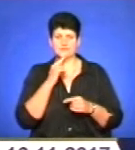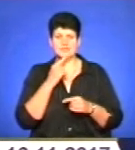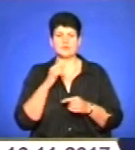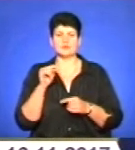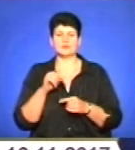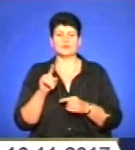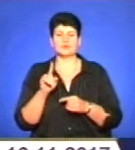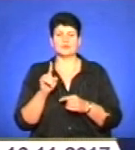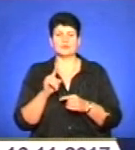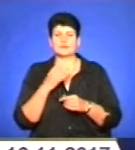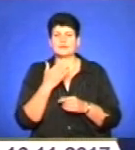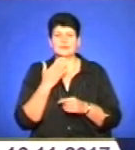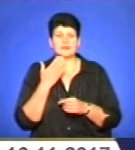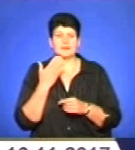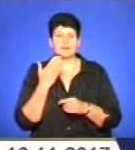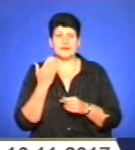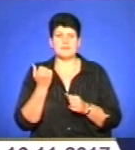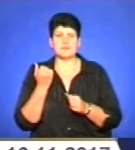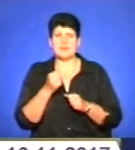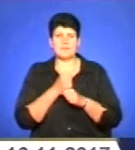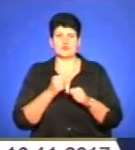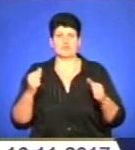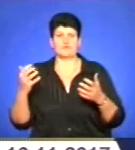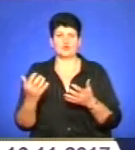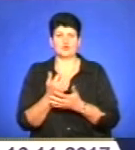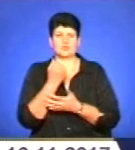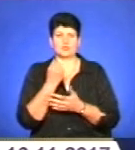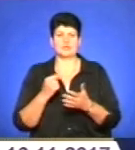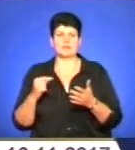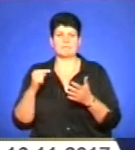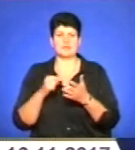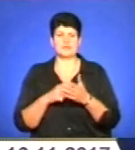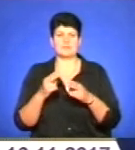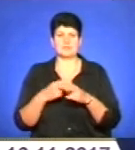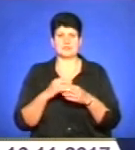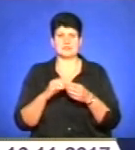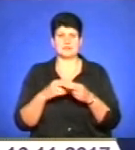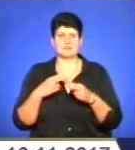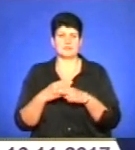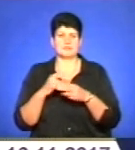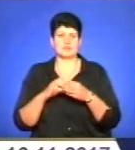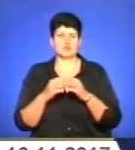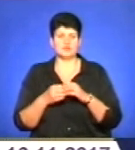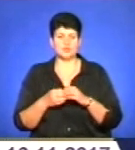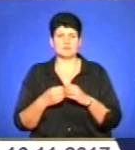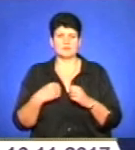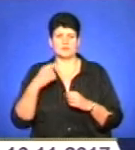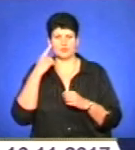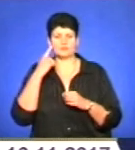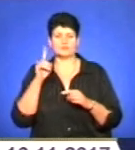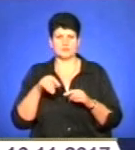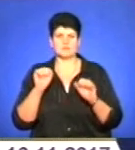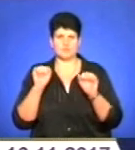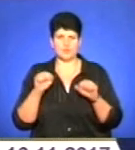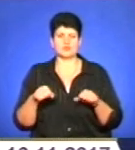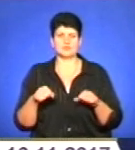неможливо досягнути мети без певних перешкод. І от ми думаємо, що ми таки зможемо